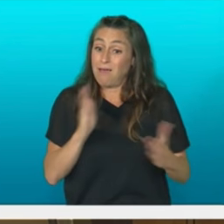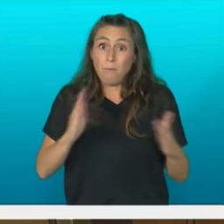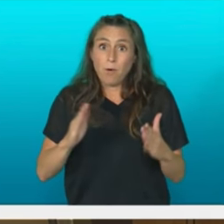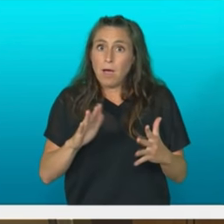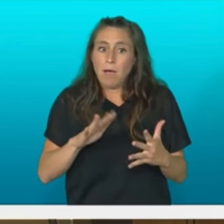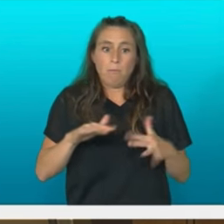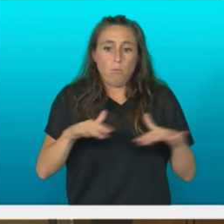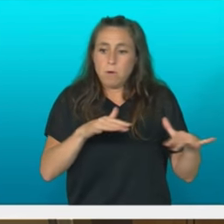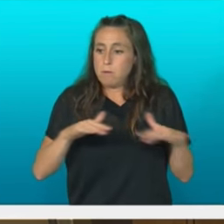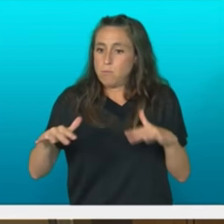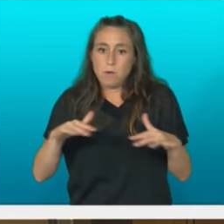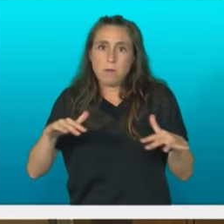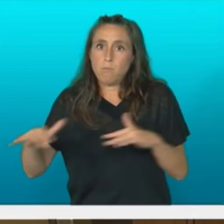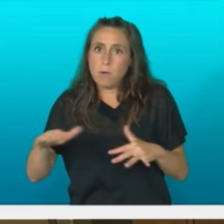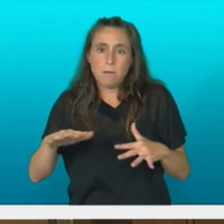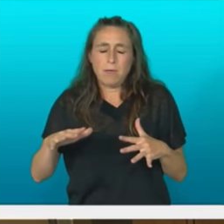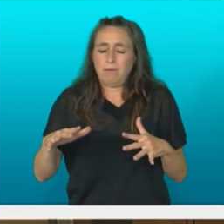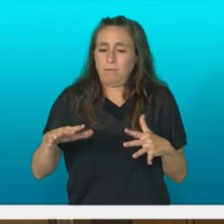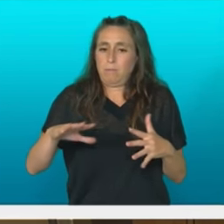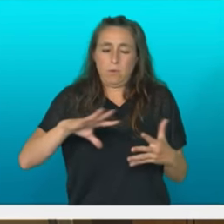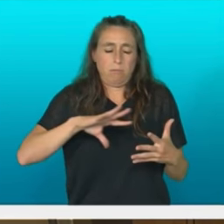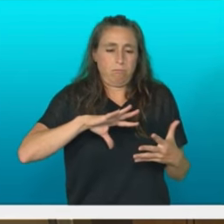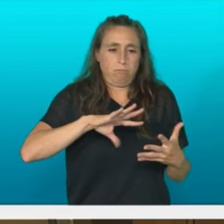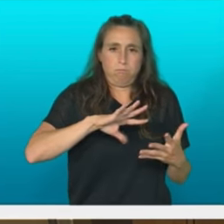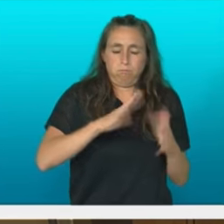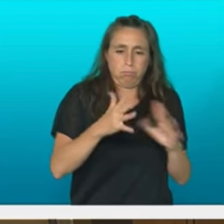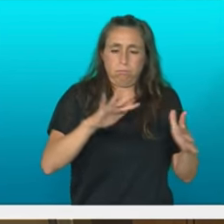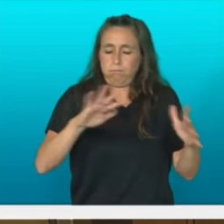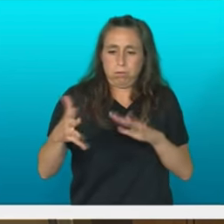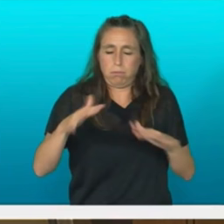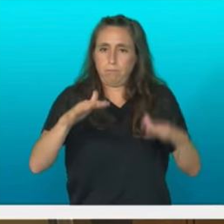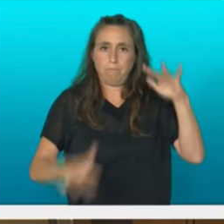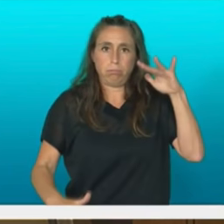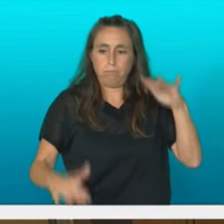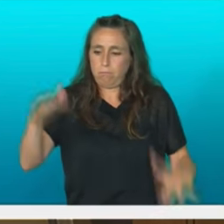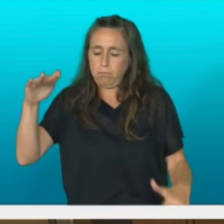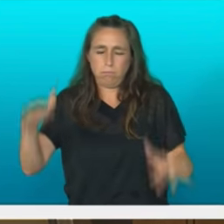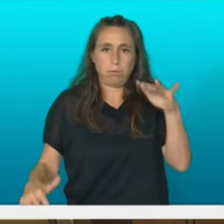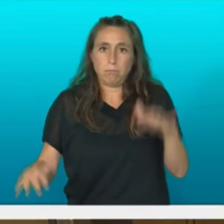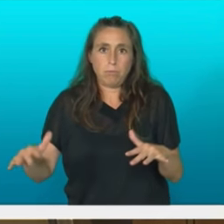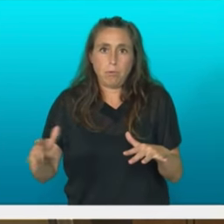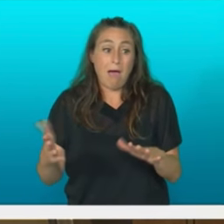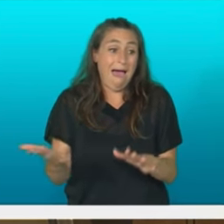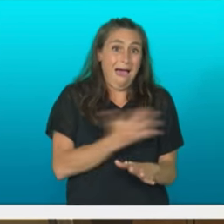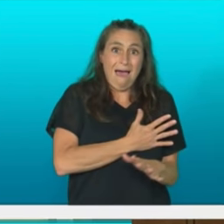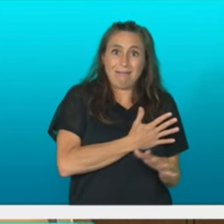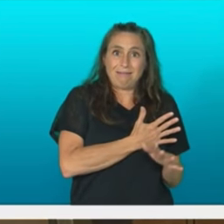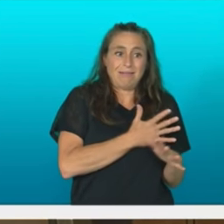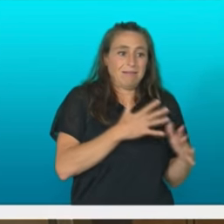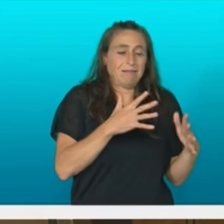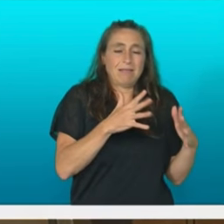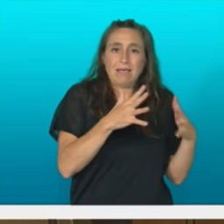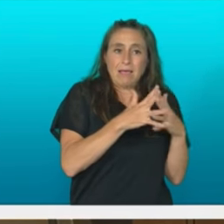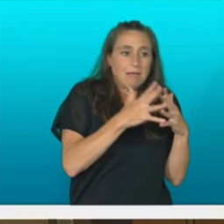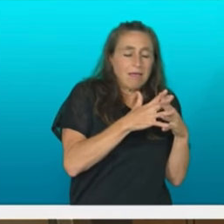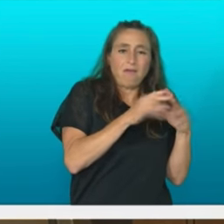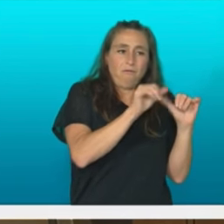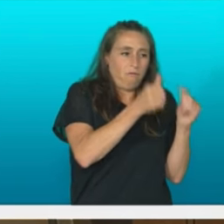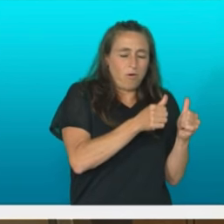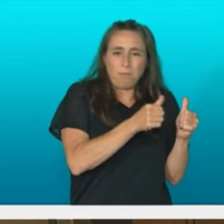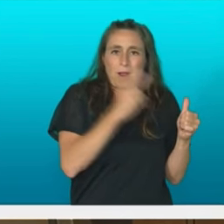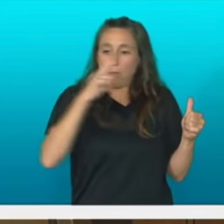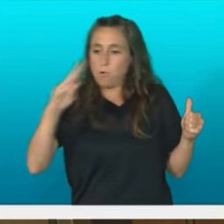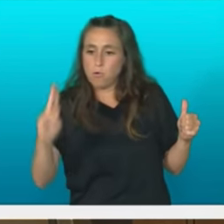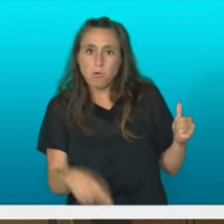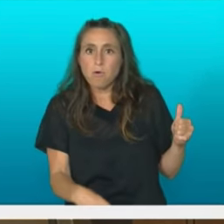aldrebesten eta gure eskemetatik aldatzen, eta gure ziurtasunak, aldibira